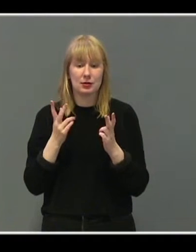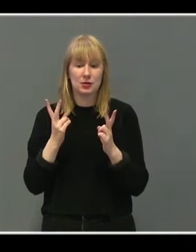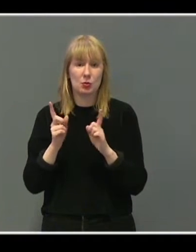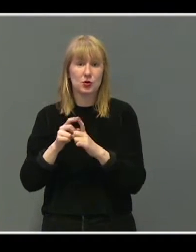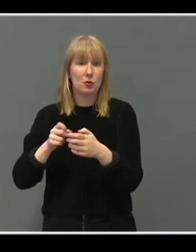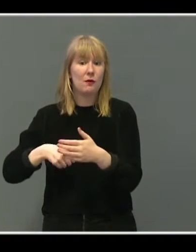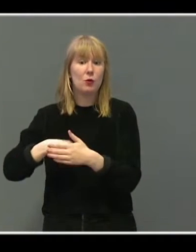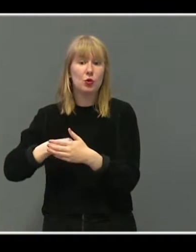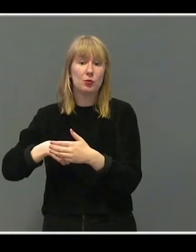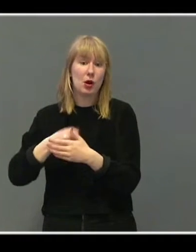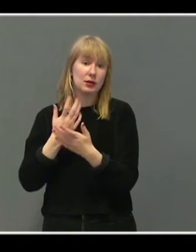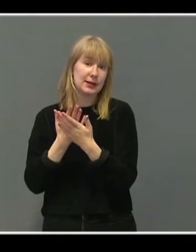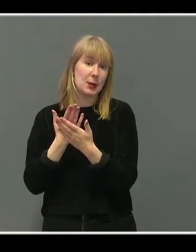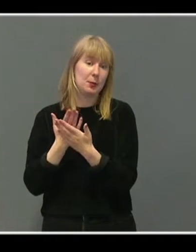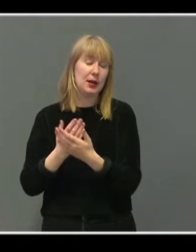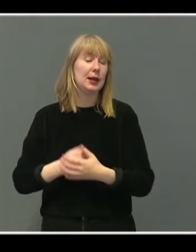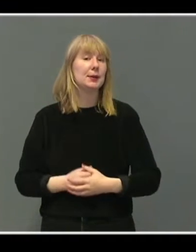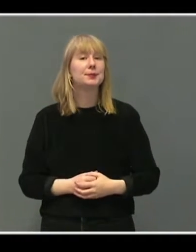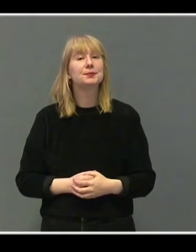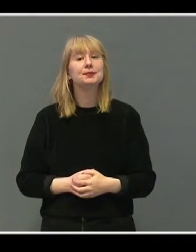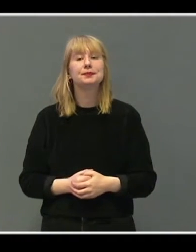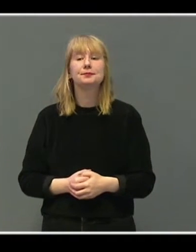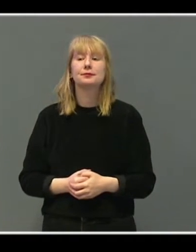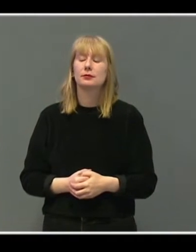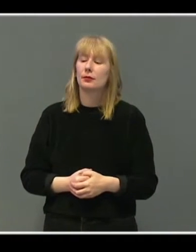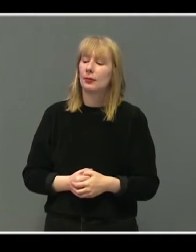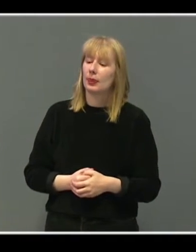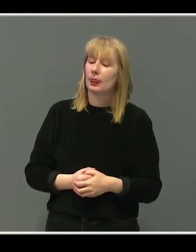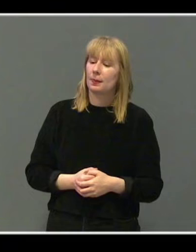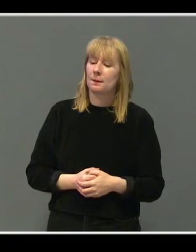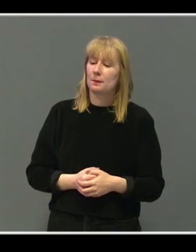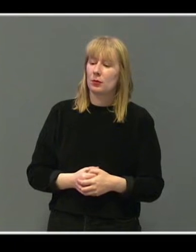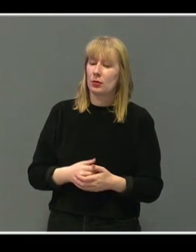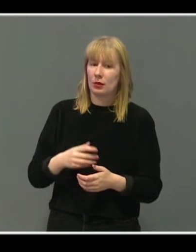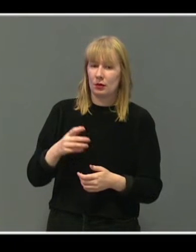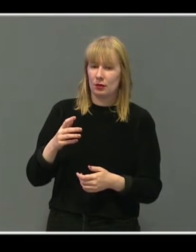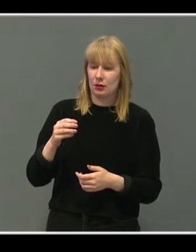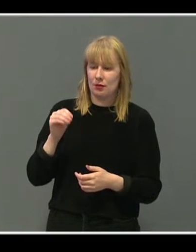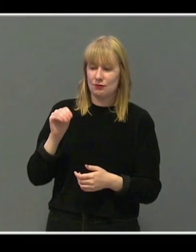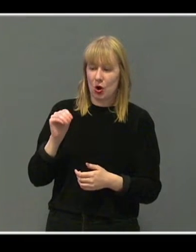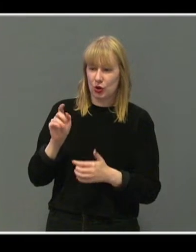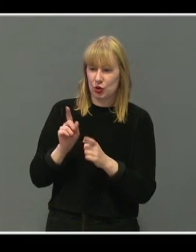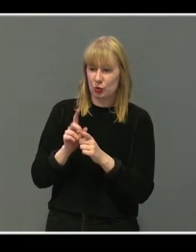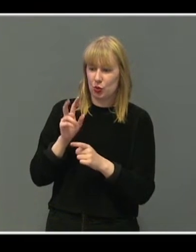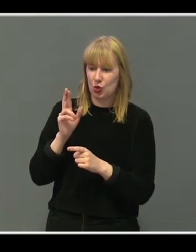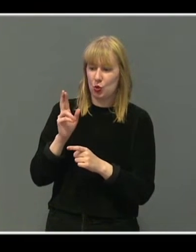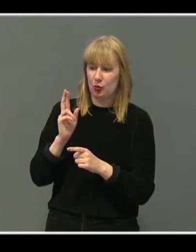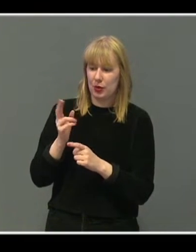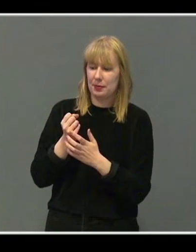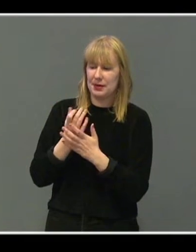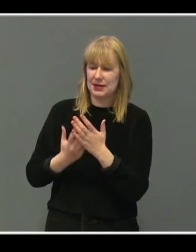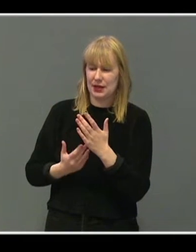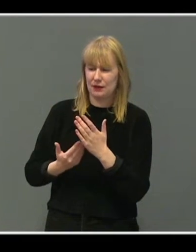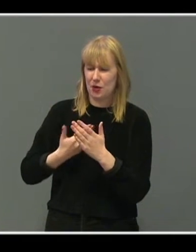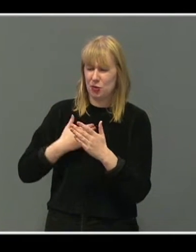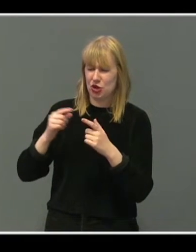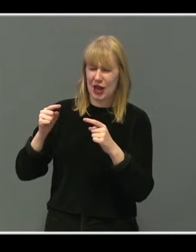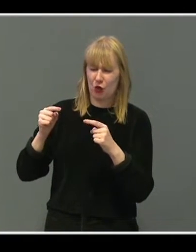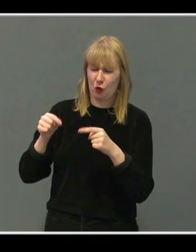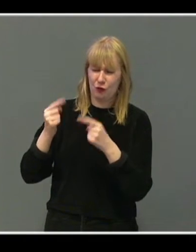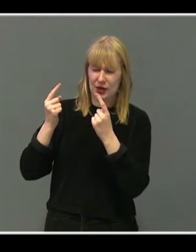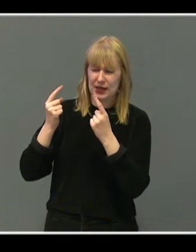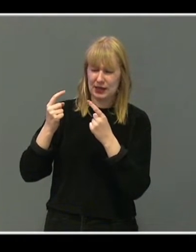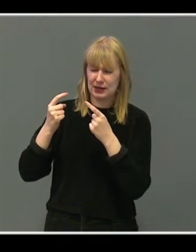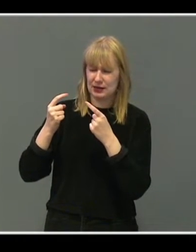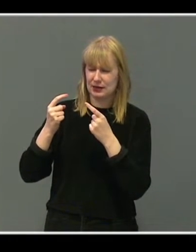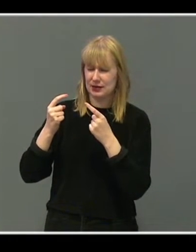for andre. Den situasjonen, Maren, som Robert beskriver med høyt konfliktnivå rundt